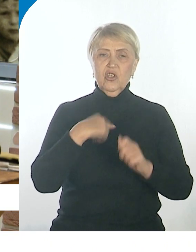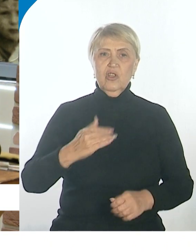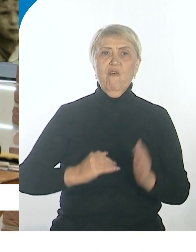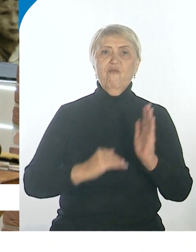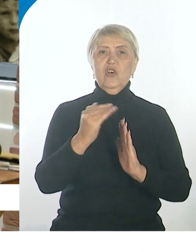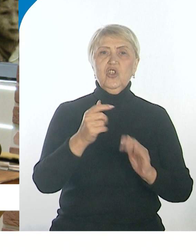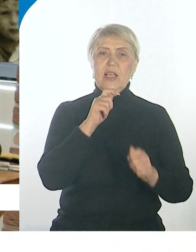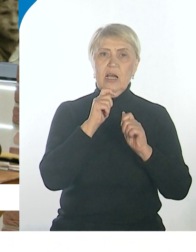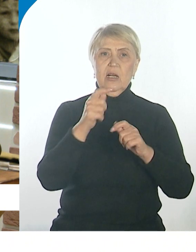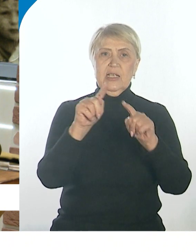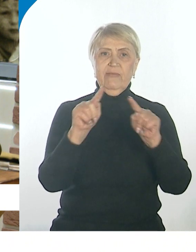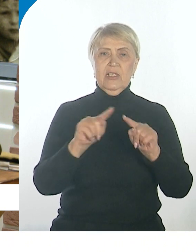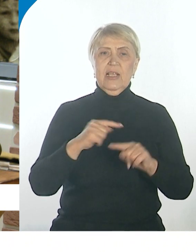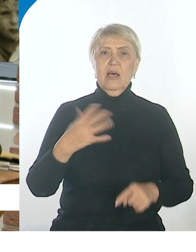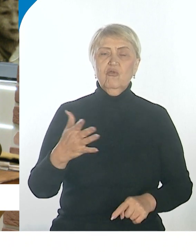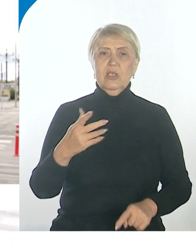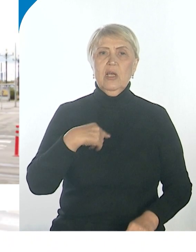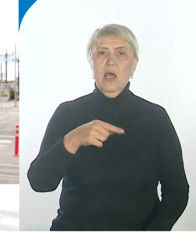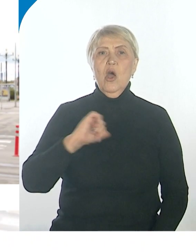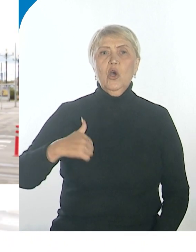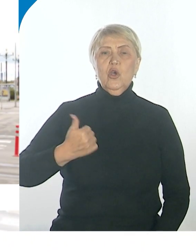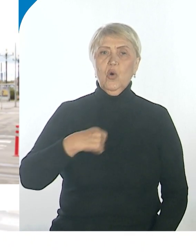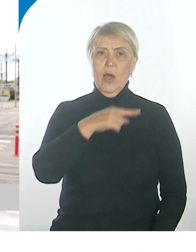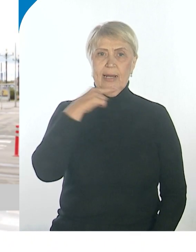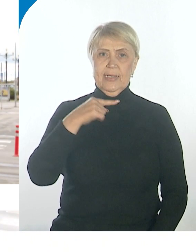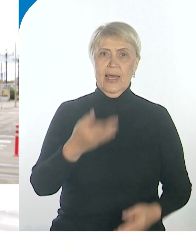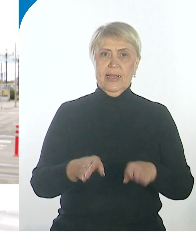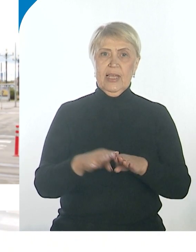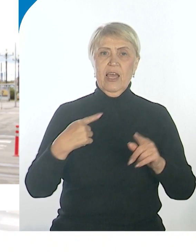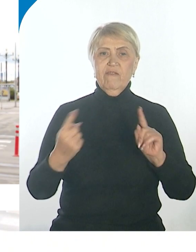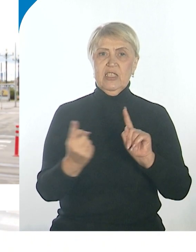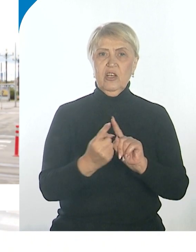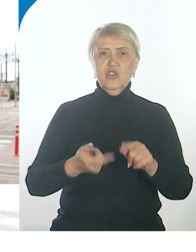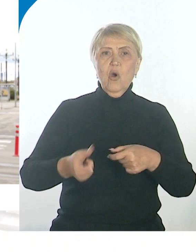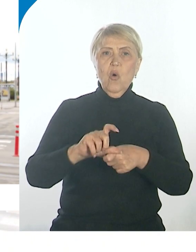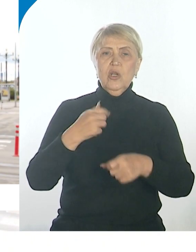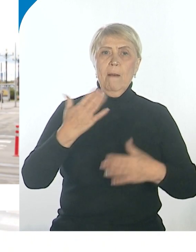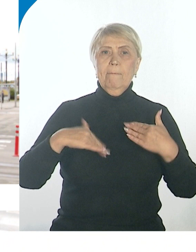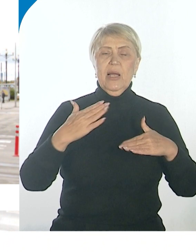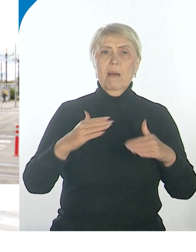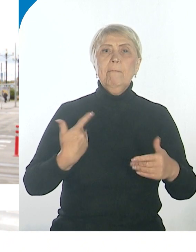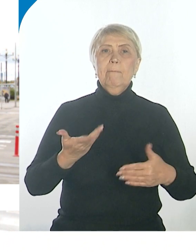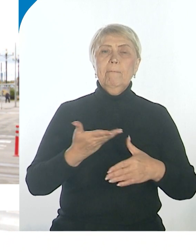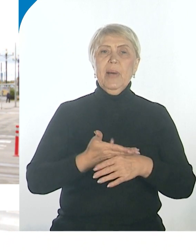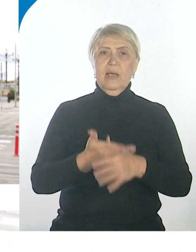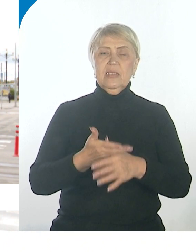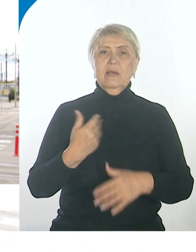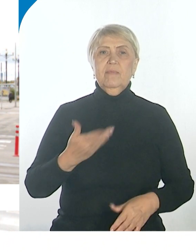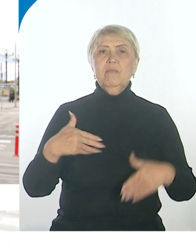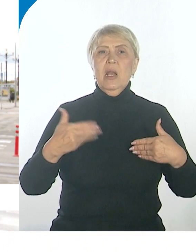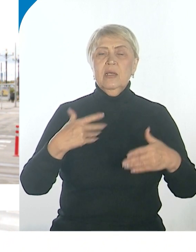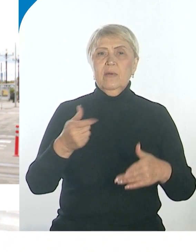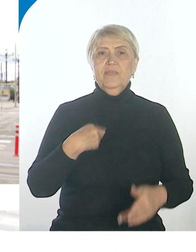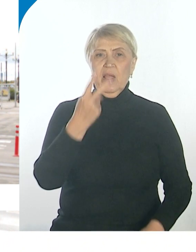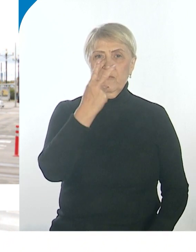– звездой героя России. Такие встречи очень полезны. Когда наша молодежь видит вживую героев